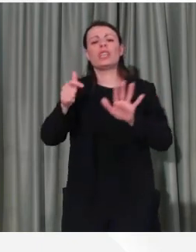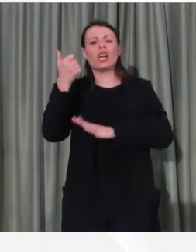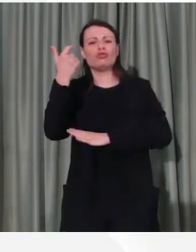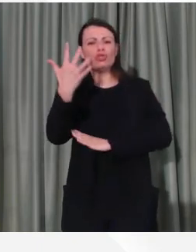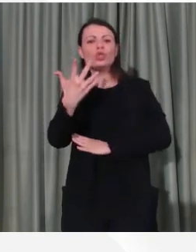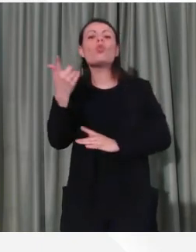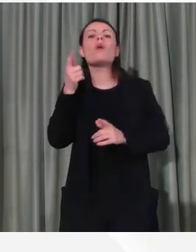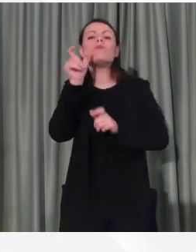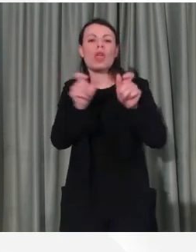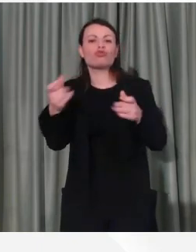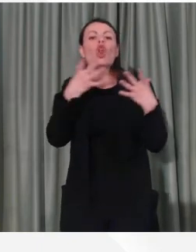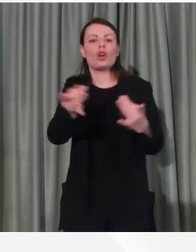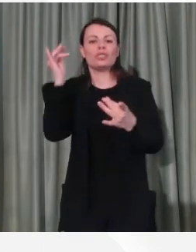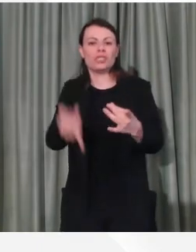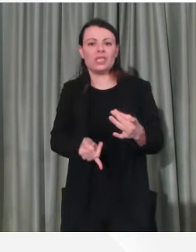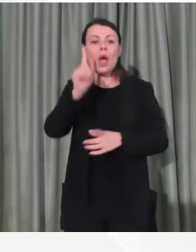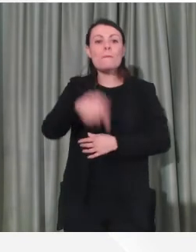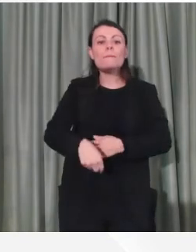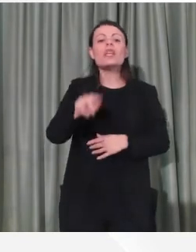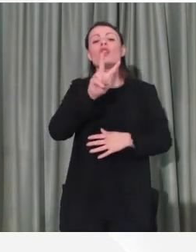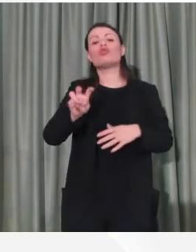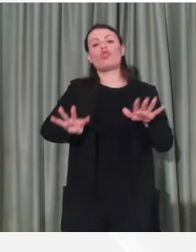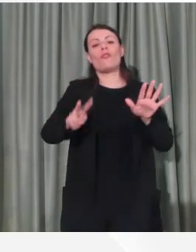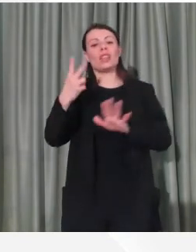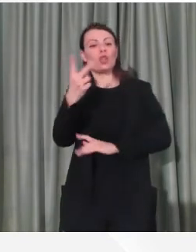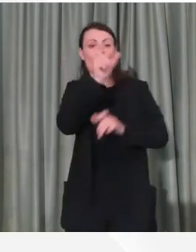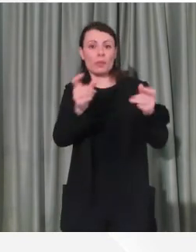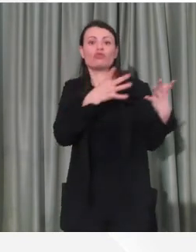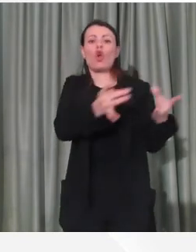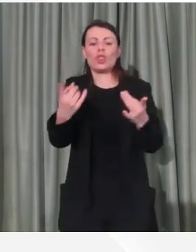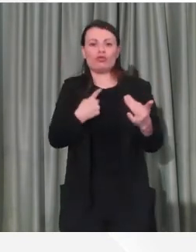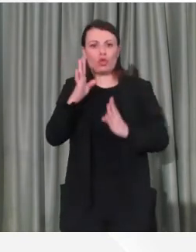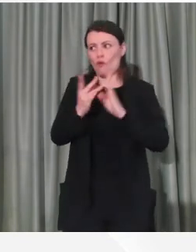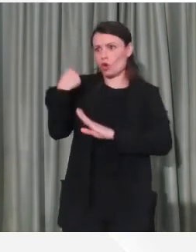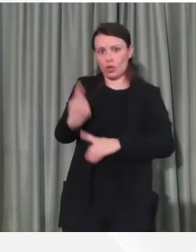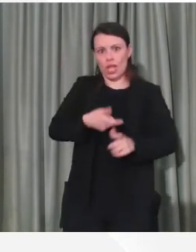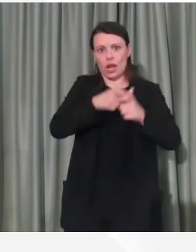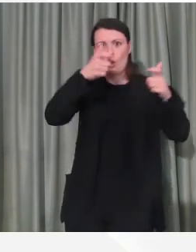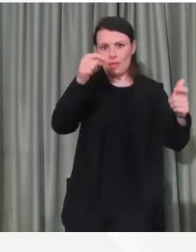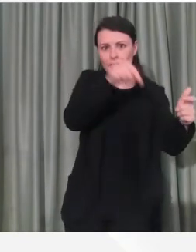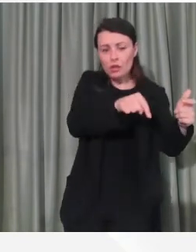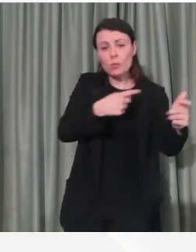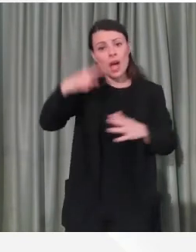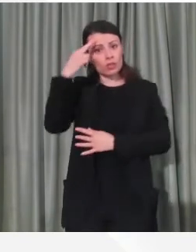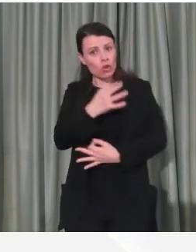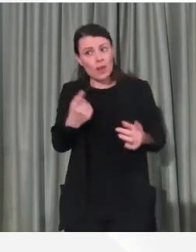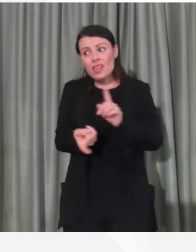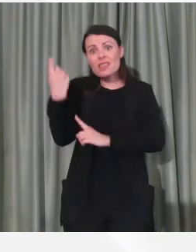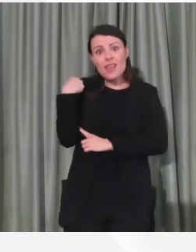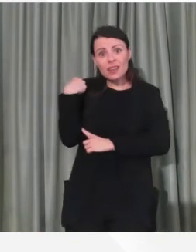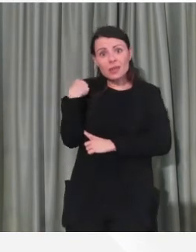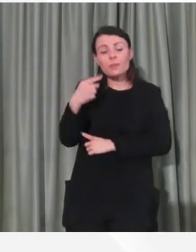1292 positivi in più rispetto a ieri, ma ricordo che il dato di ieri era